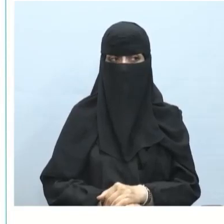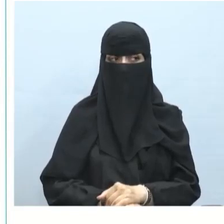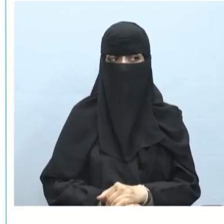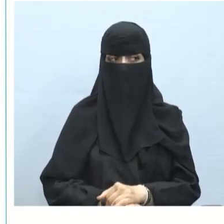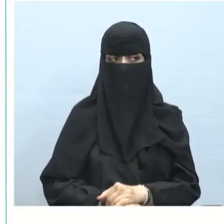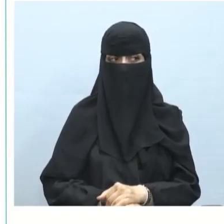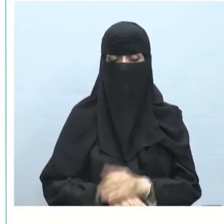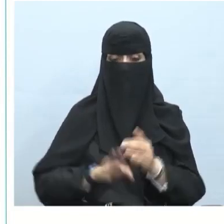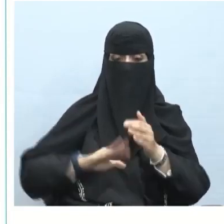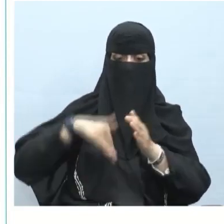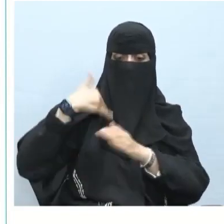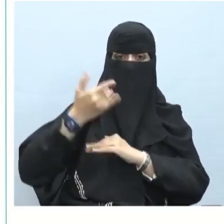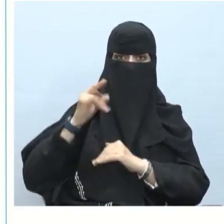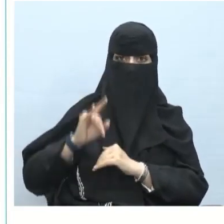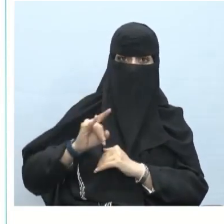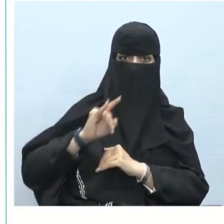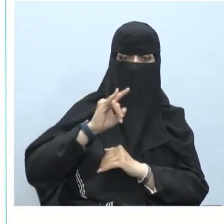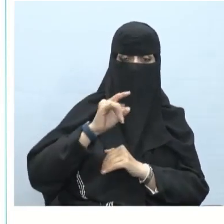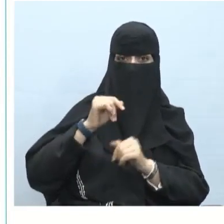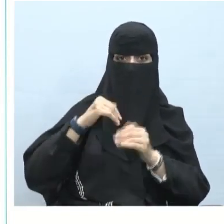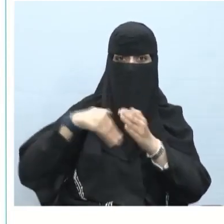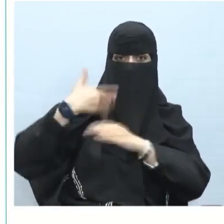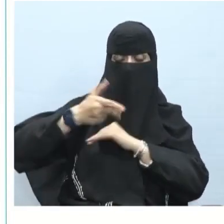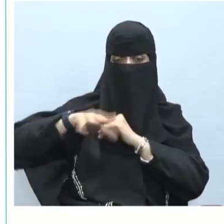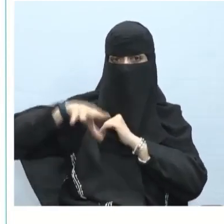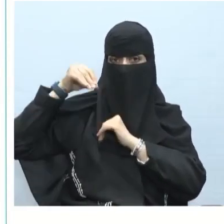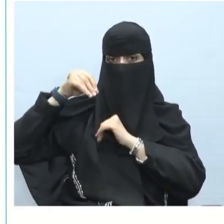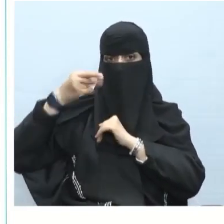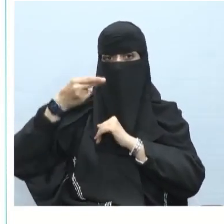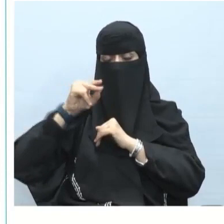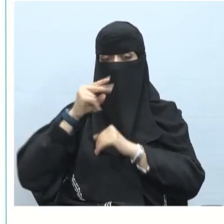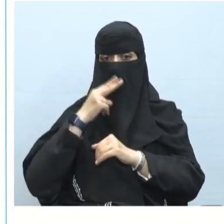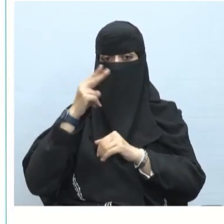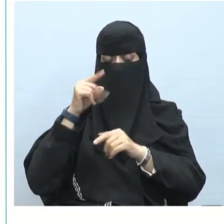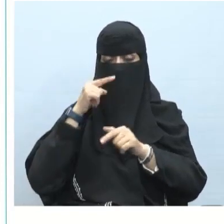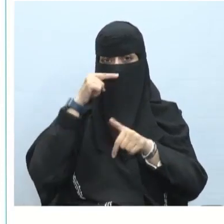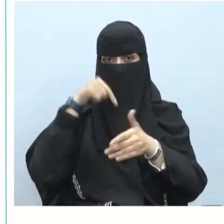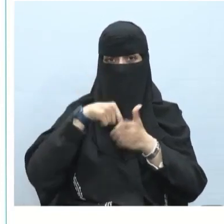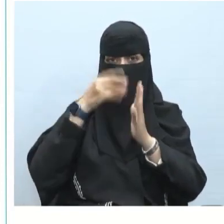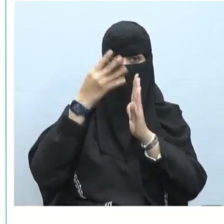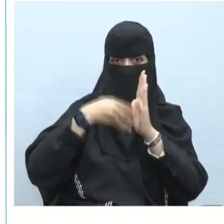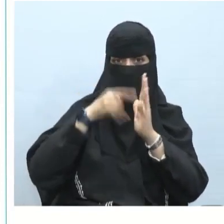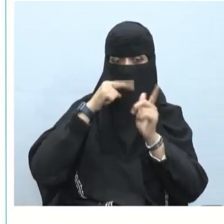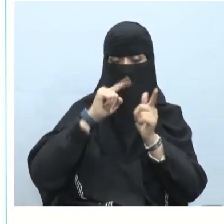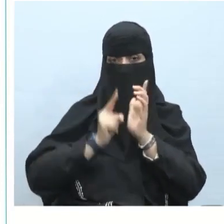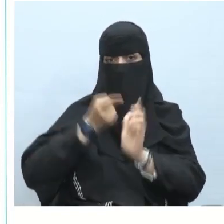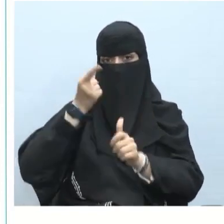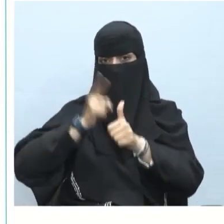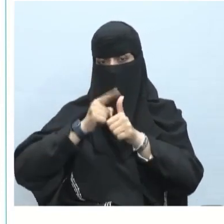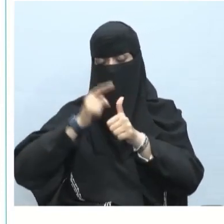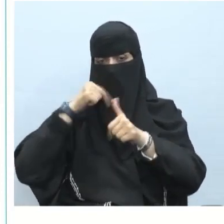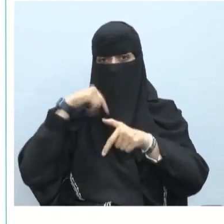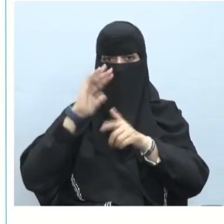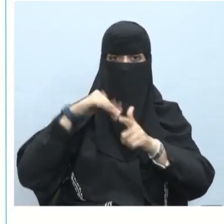عند الإقلاع عن التدخين قرر فنفذ قبل فوات